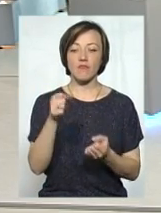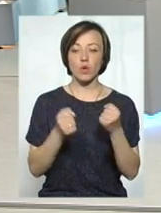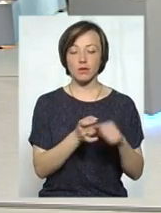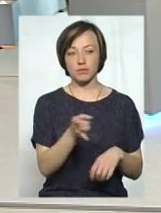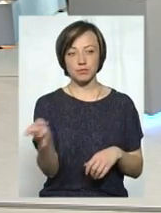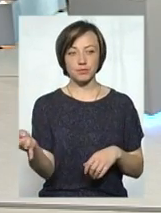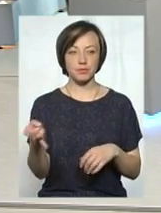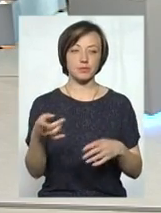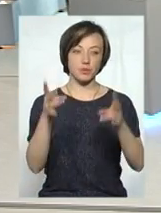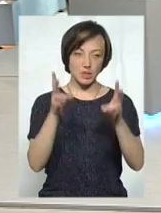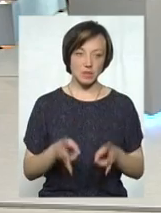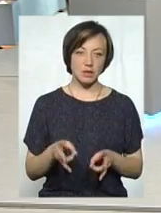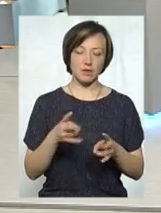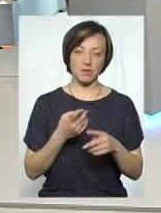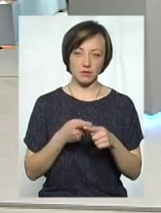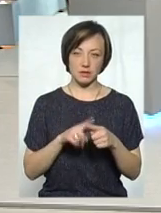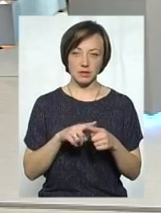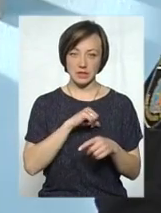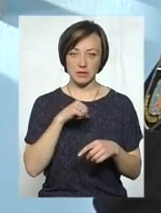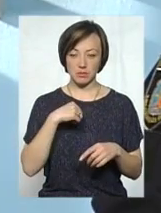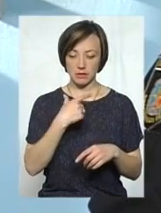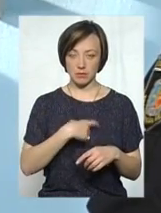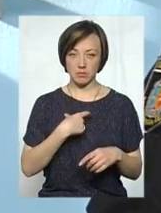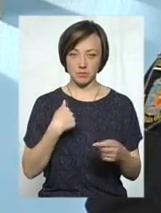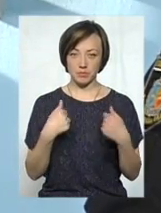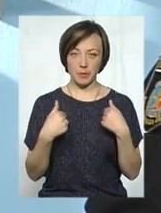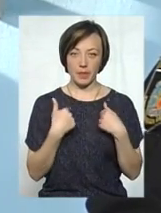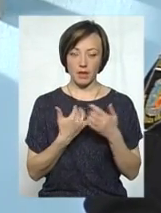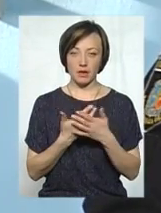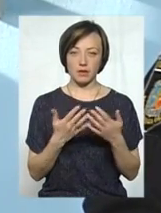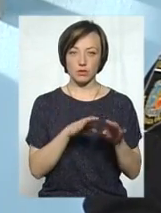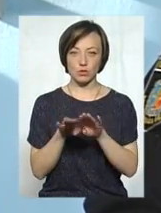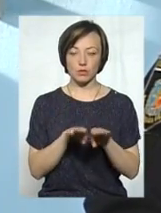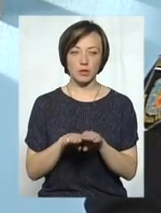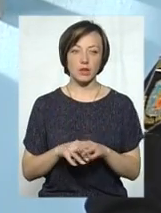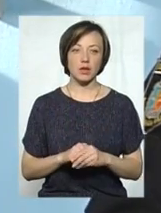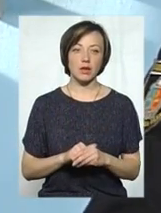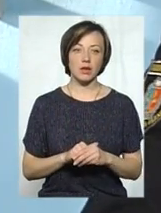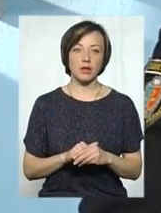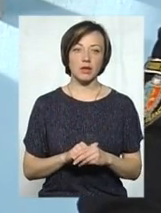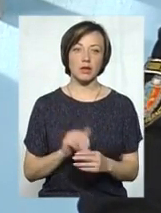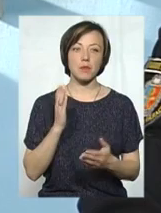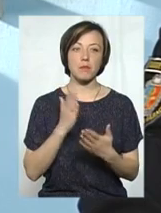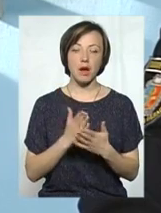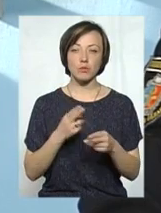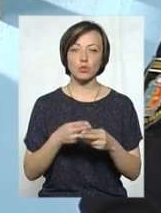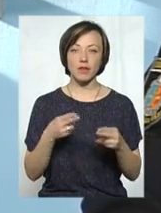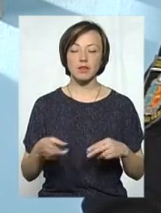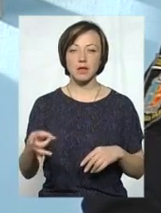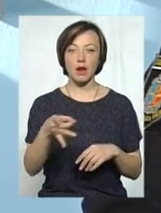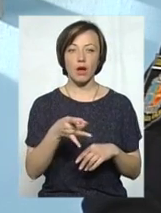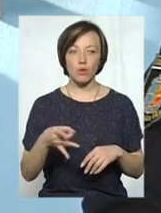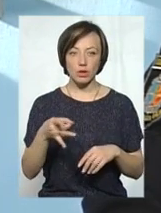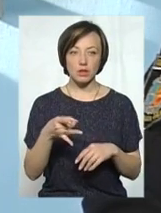з'їхав в кювет і внаслідок чого постраждав. Отримав тілесні ускодження різного ступеню важкості. І маємо Доноєвецький район, де